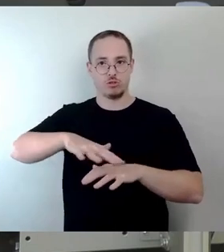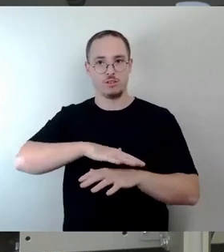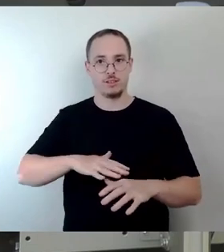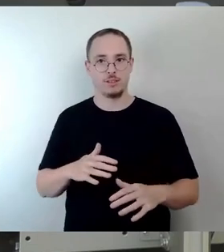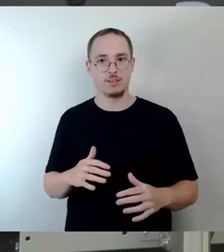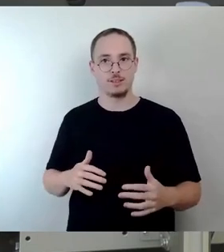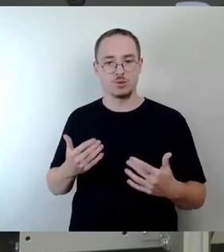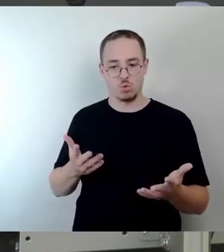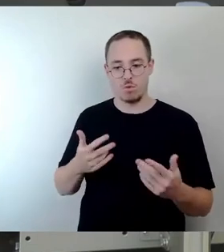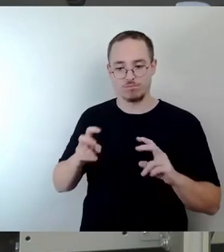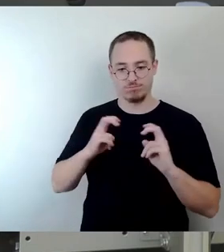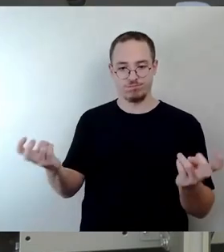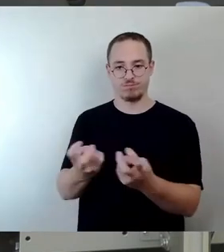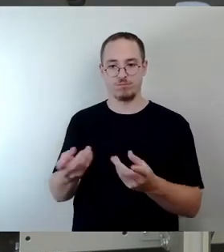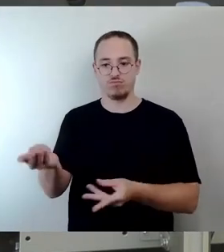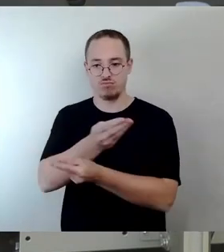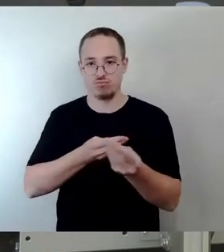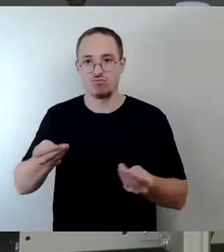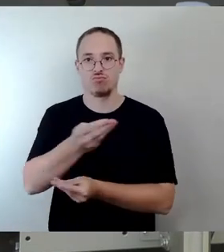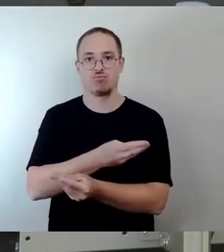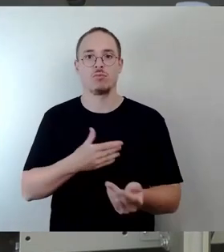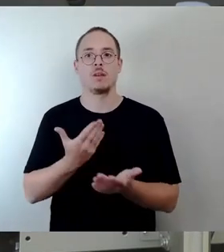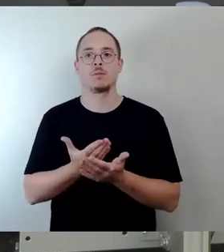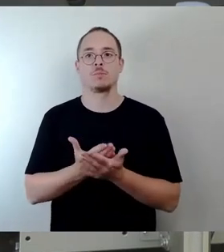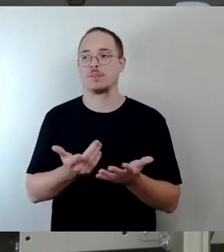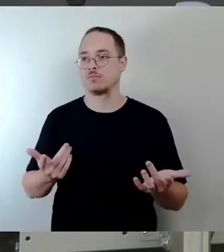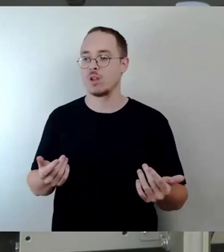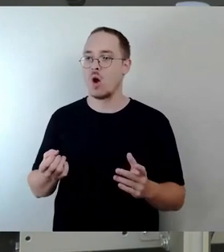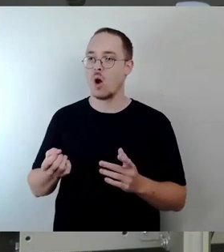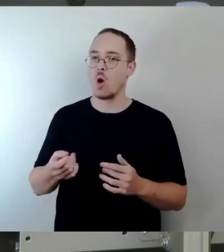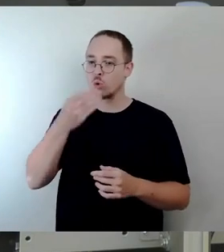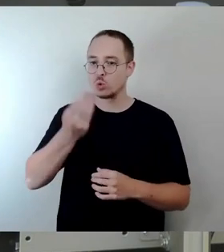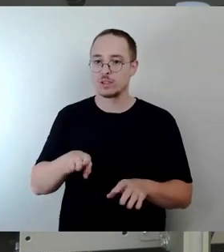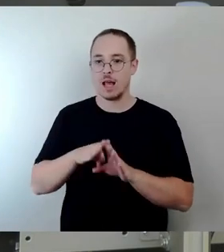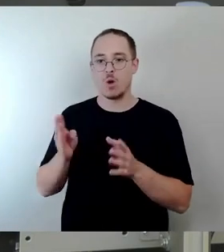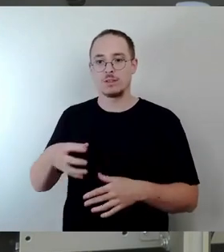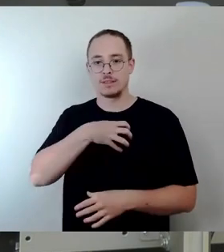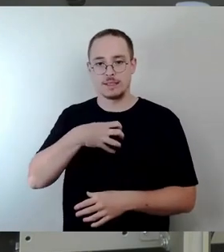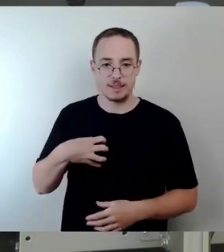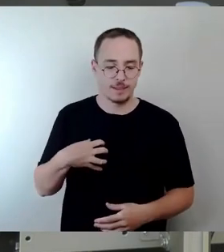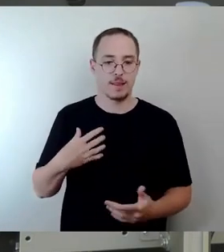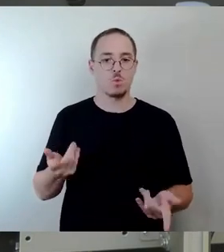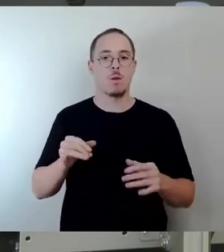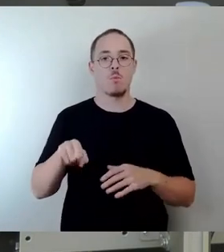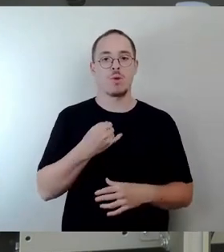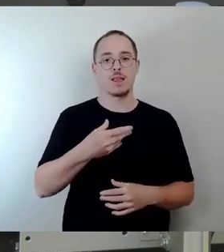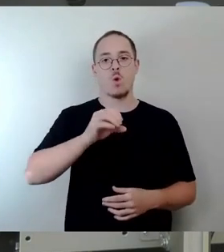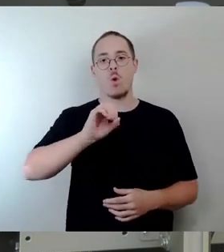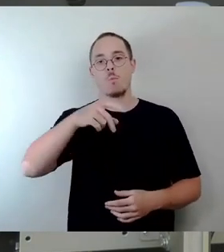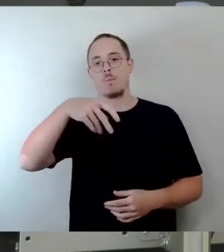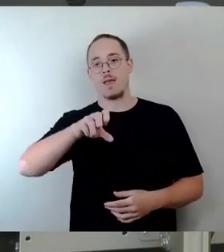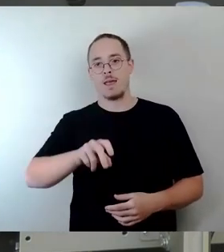Leitung des Kunsthauses Dresden sowie Vertreterinnen des Projekts Open Future Lab. Was war bei dem vorausgegangen?